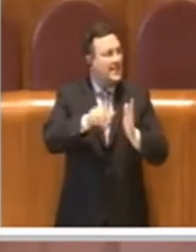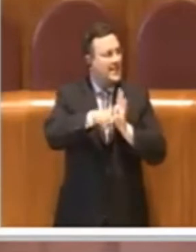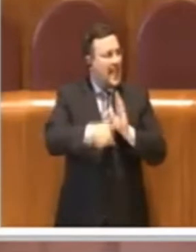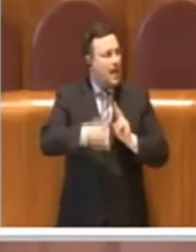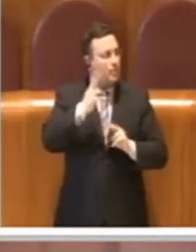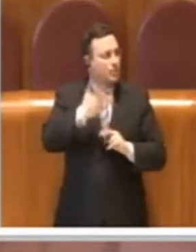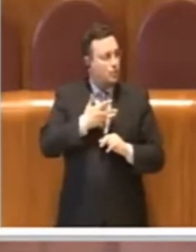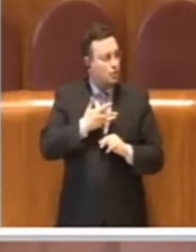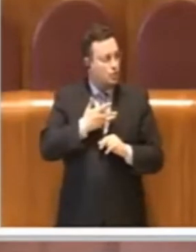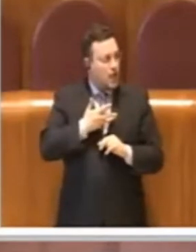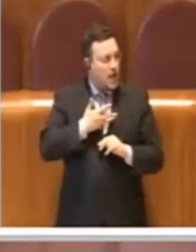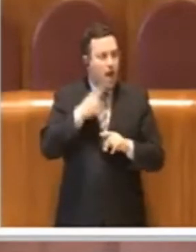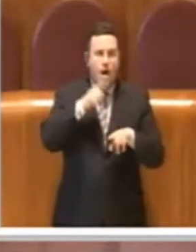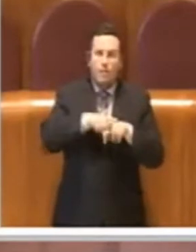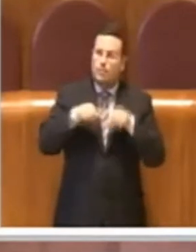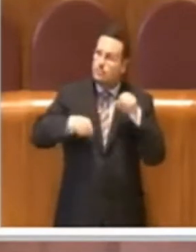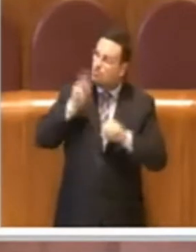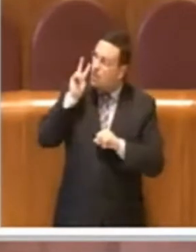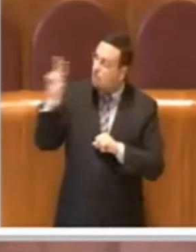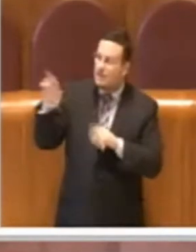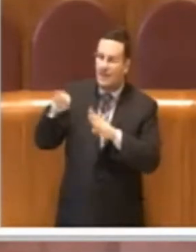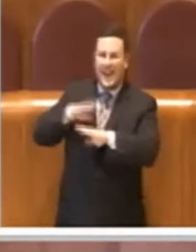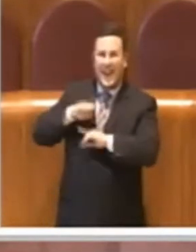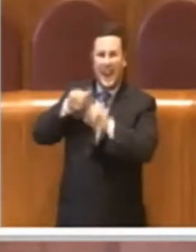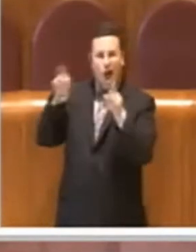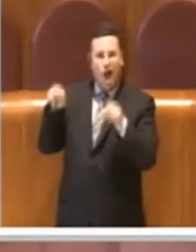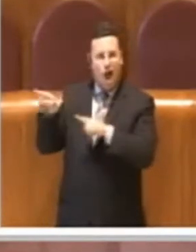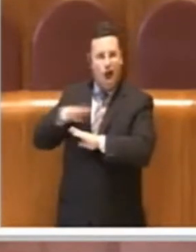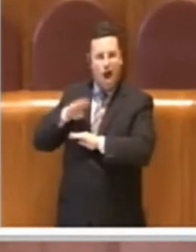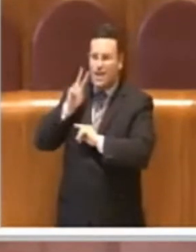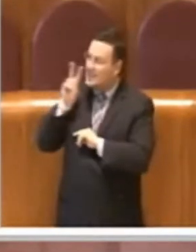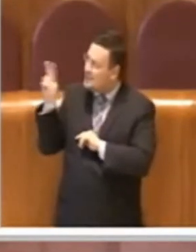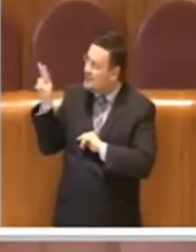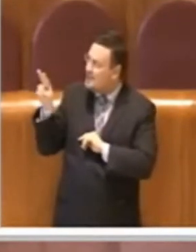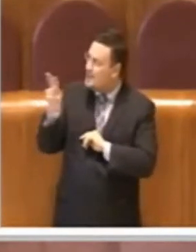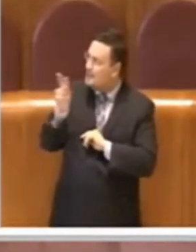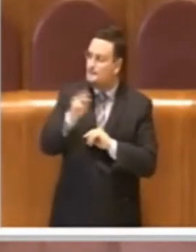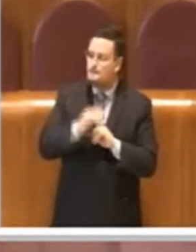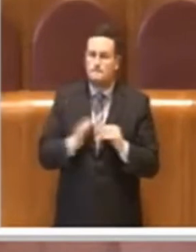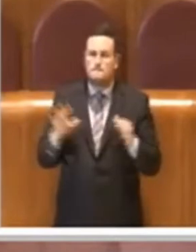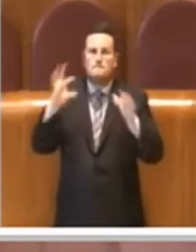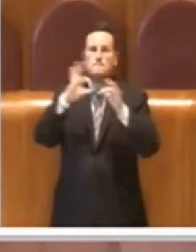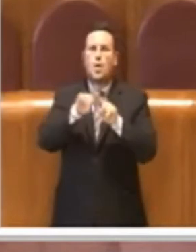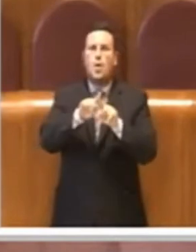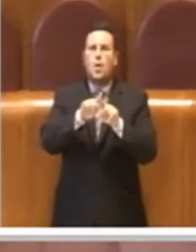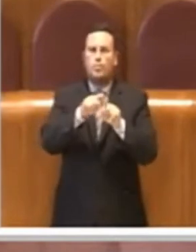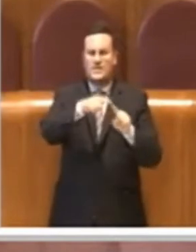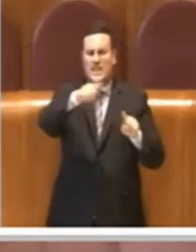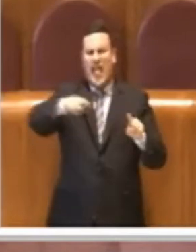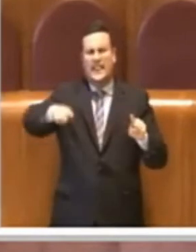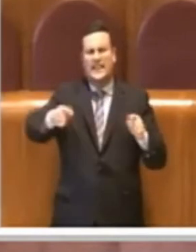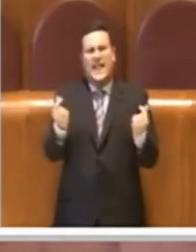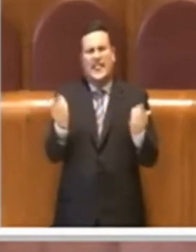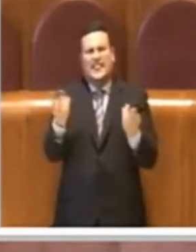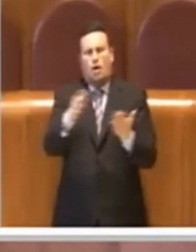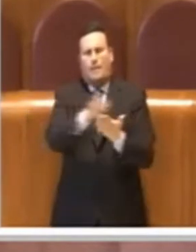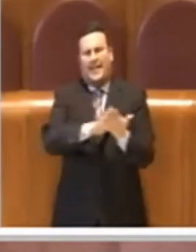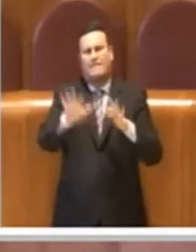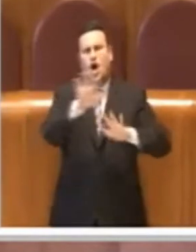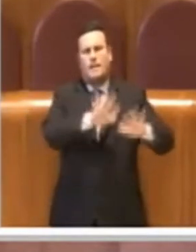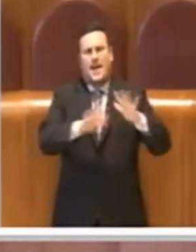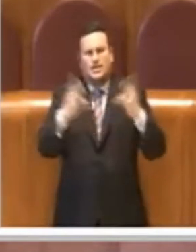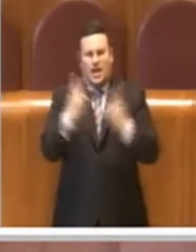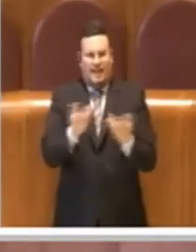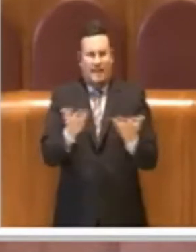osservare le vetrine. Aggiungo ancora, mi richiamo anche a dei dati oggettivi, quindi non a supposizione del povero consigliere Enrico Stefano,